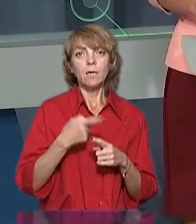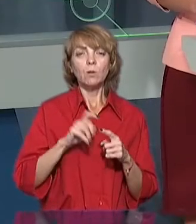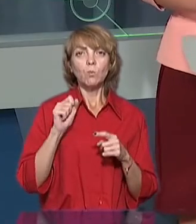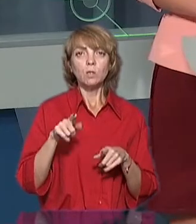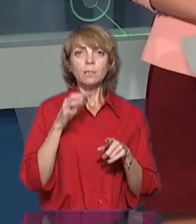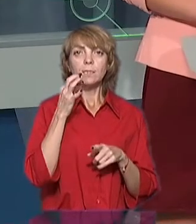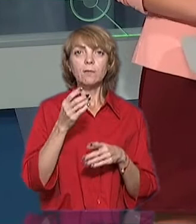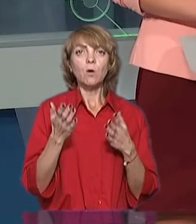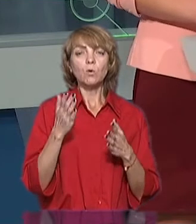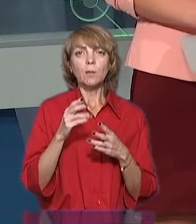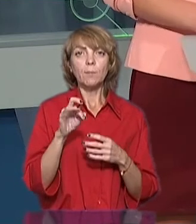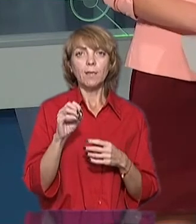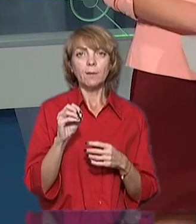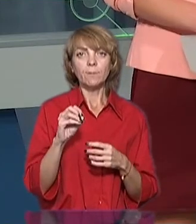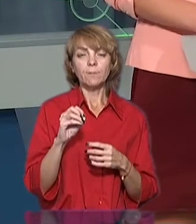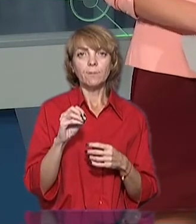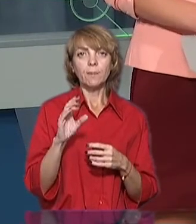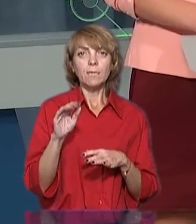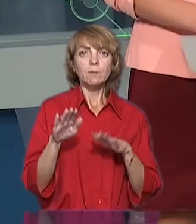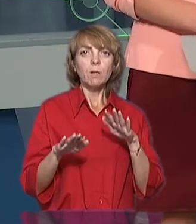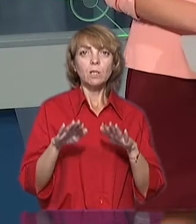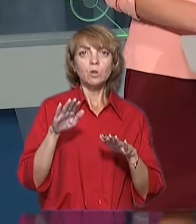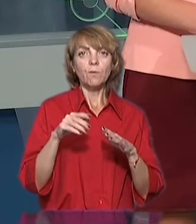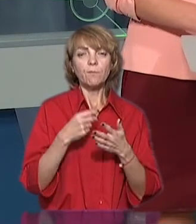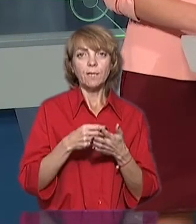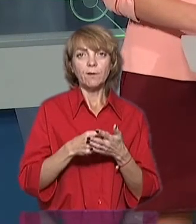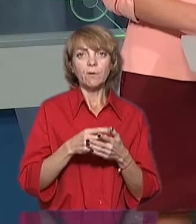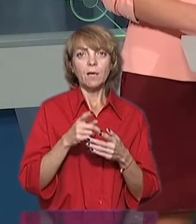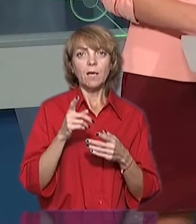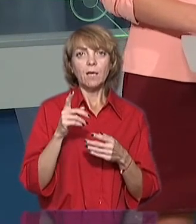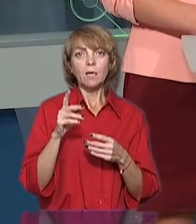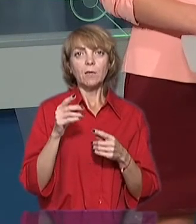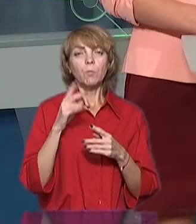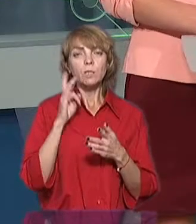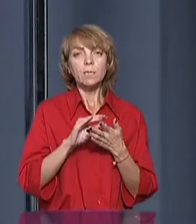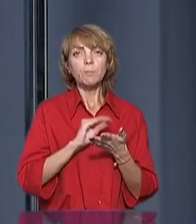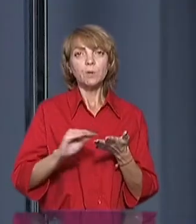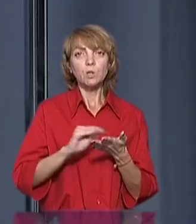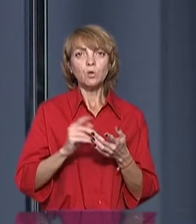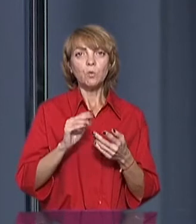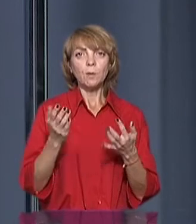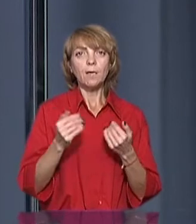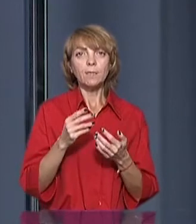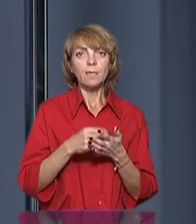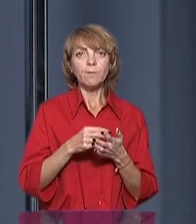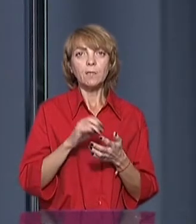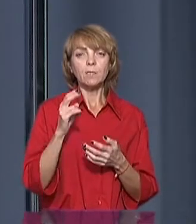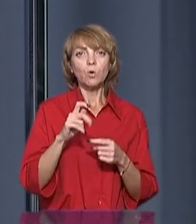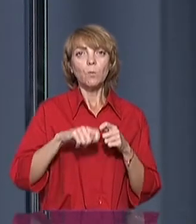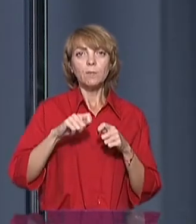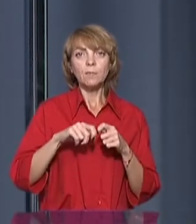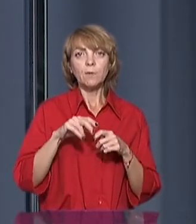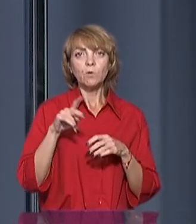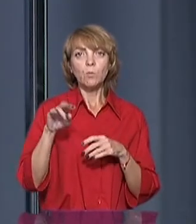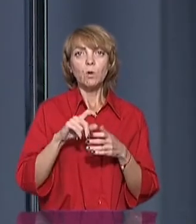можна сказати, якій-то мере і несбалансованість тарифа. ХТС постоянно пишет о тому, що прийнятие тарифів національної комісії йдет з